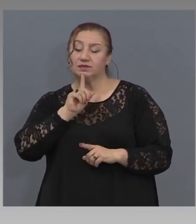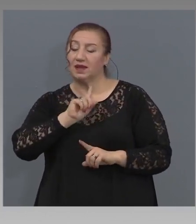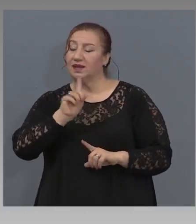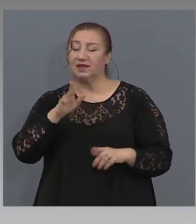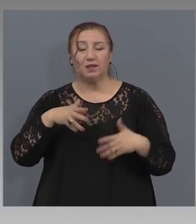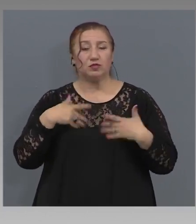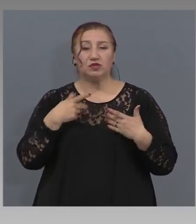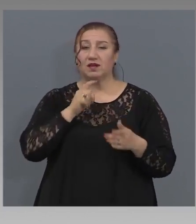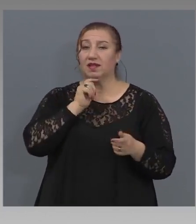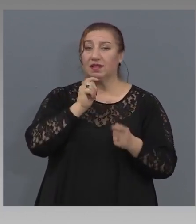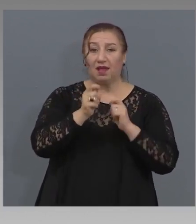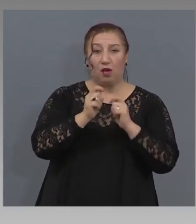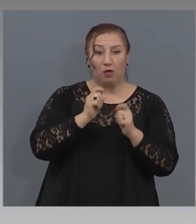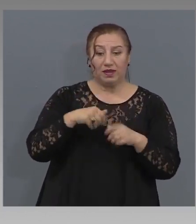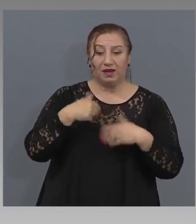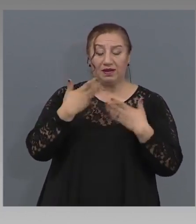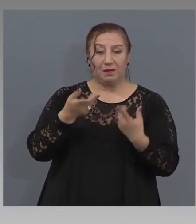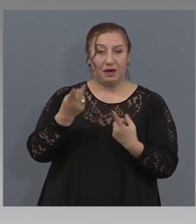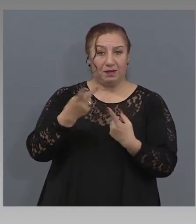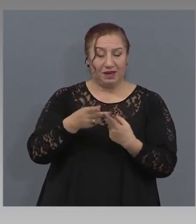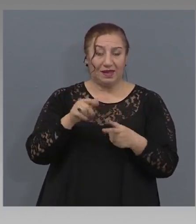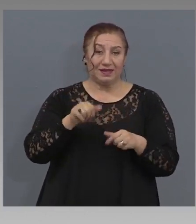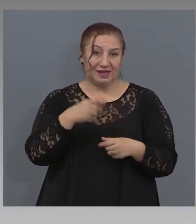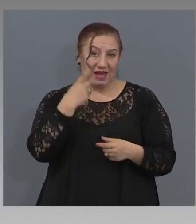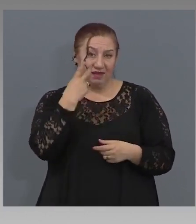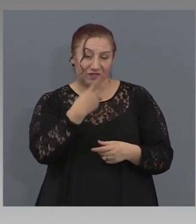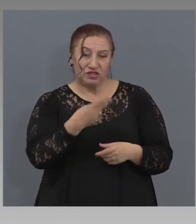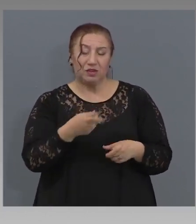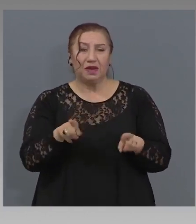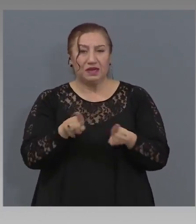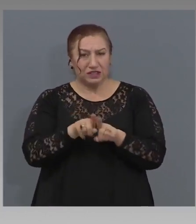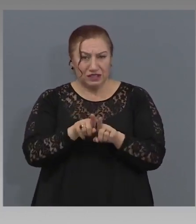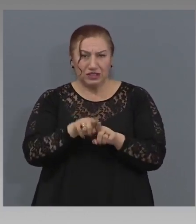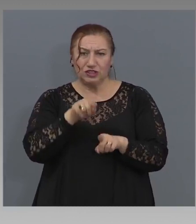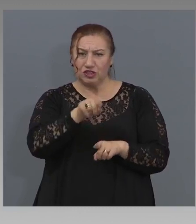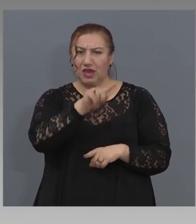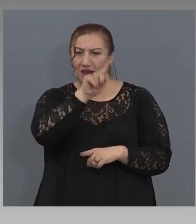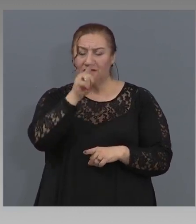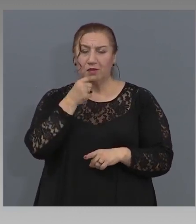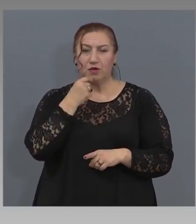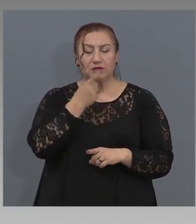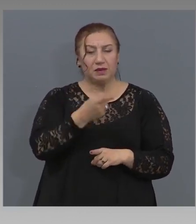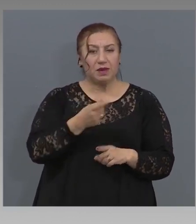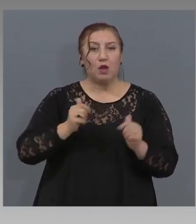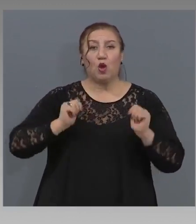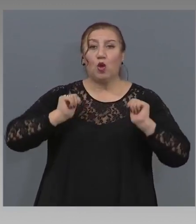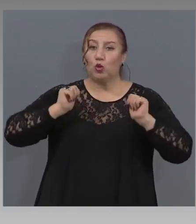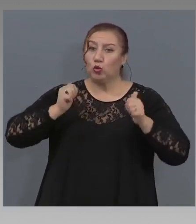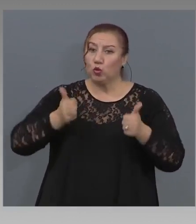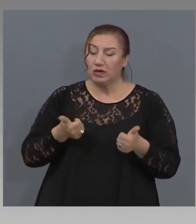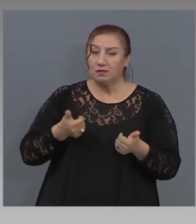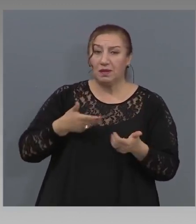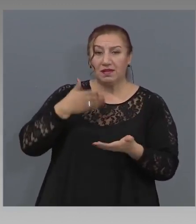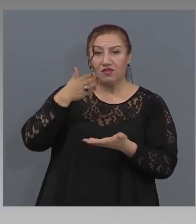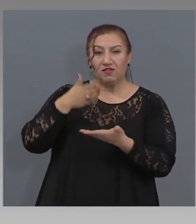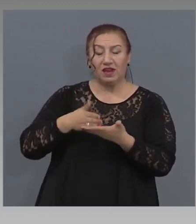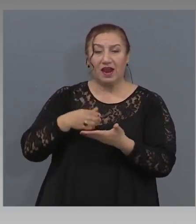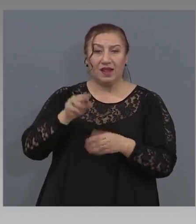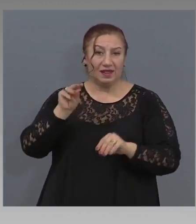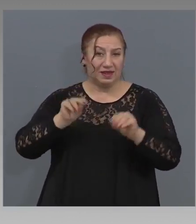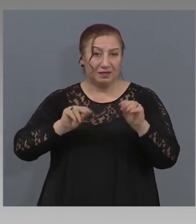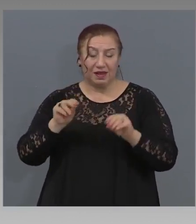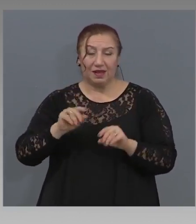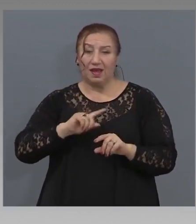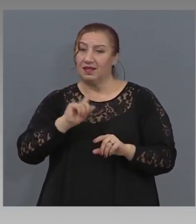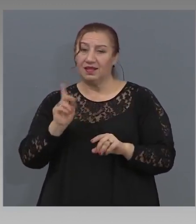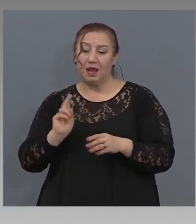медии. Но да се възползвам, че сега ви виждам тук също по този въпрос да ви попитам. Туризмат в крайна сметка няма да влезе